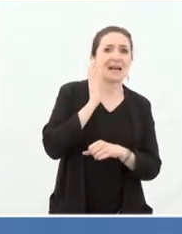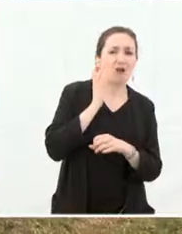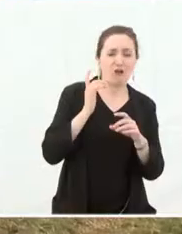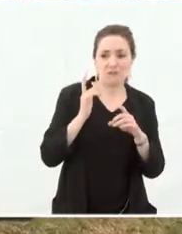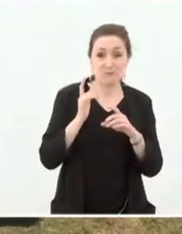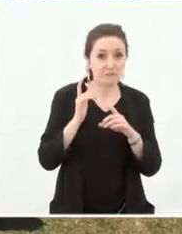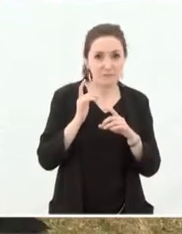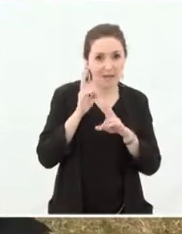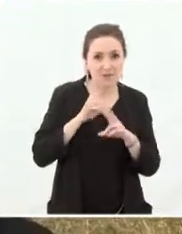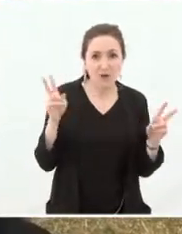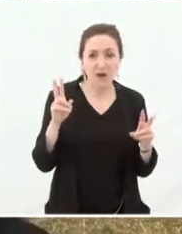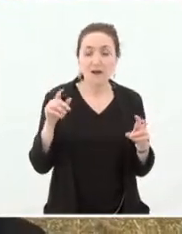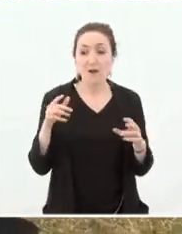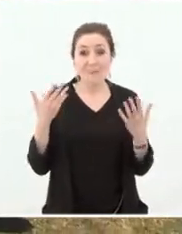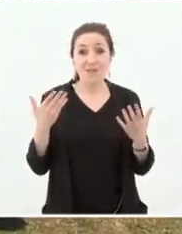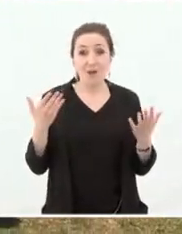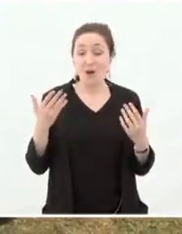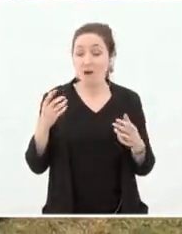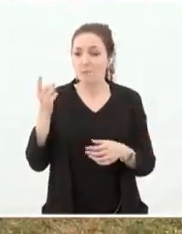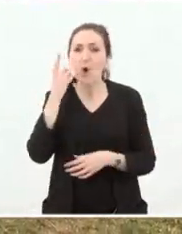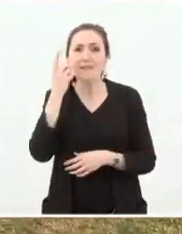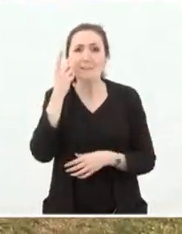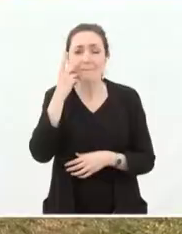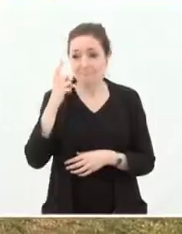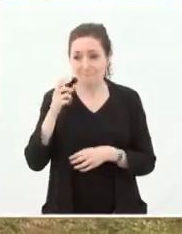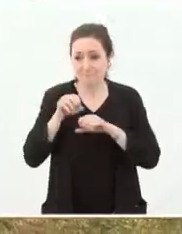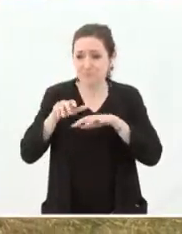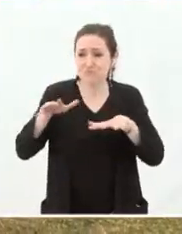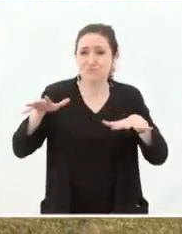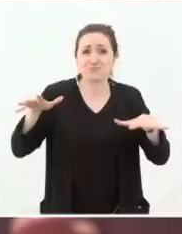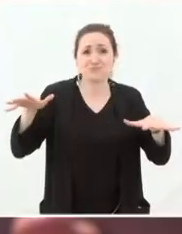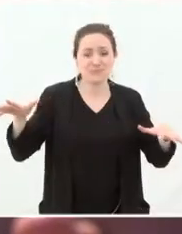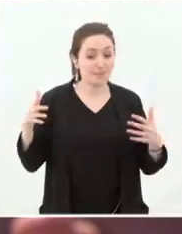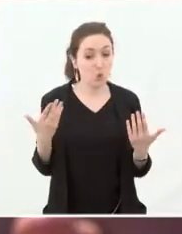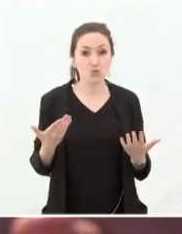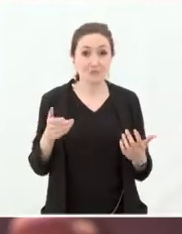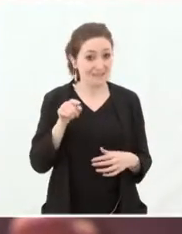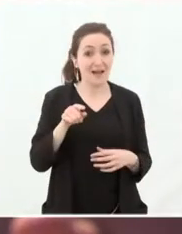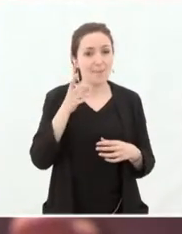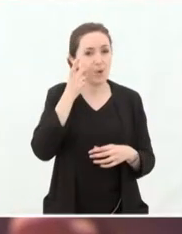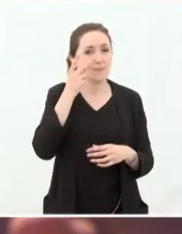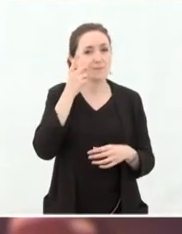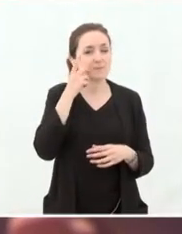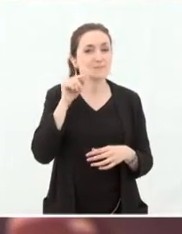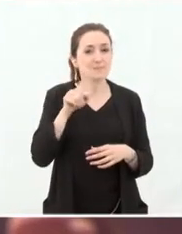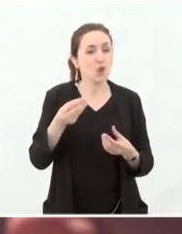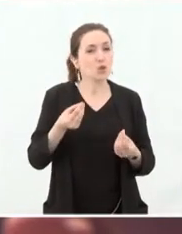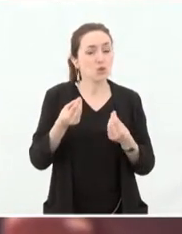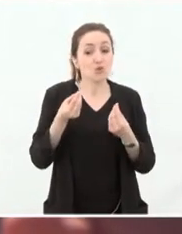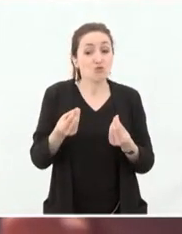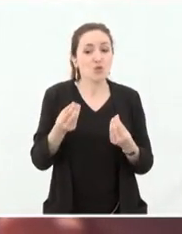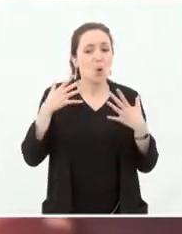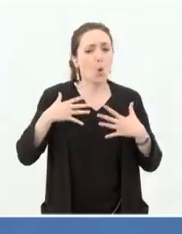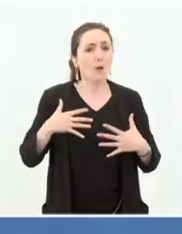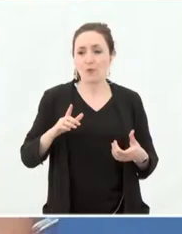vous trouvez des téléphones mobiles partout, et le téléphone mobile est un outil qui modifie profondément les comportements. Et on le